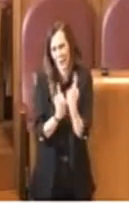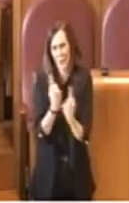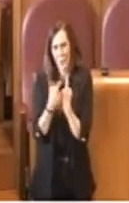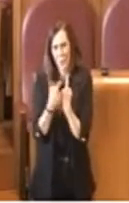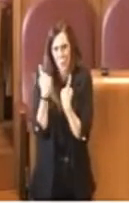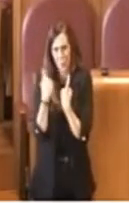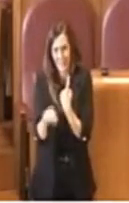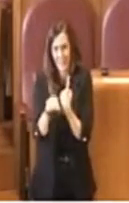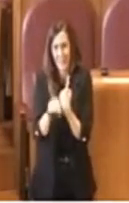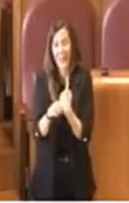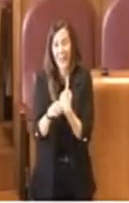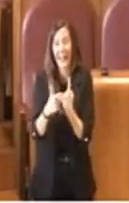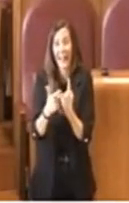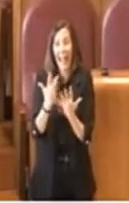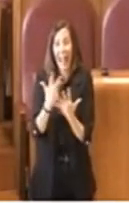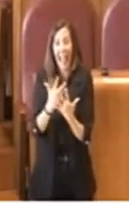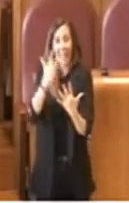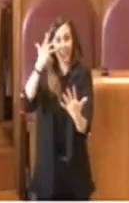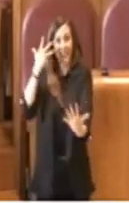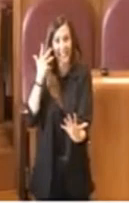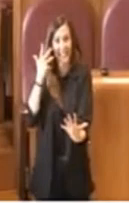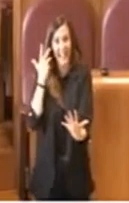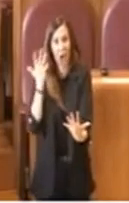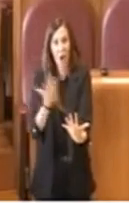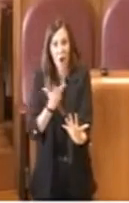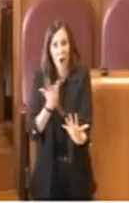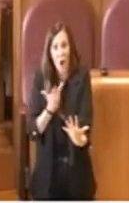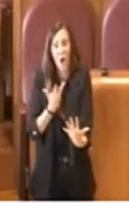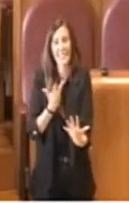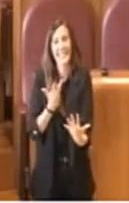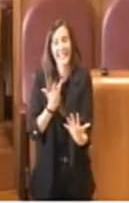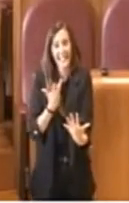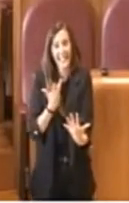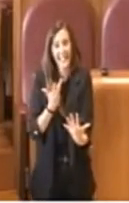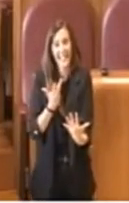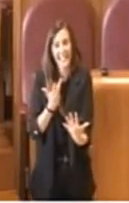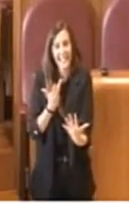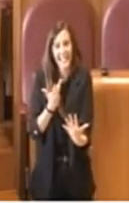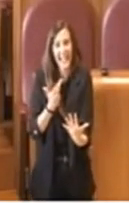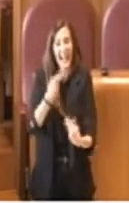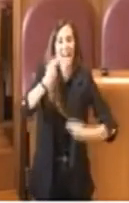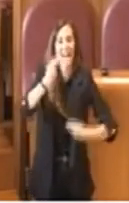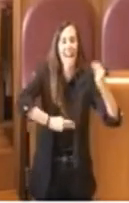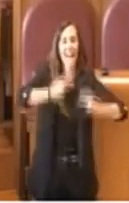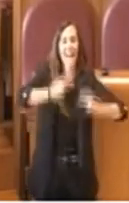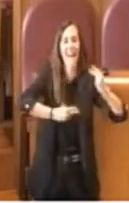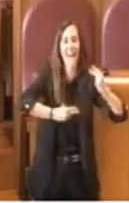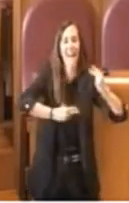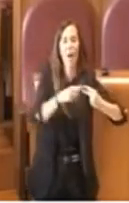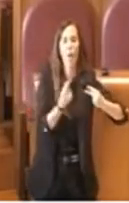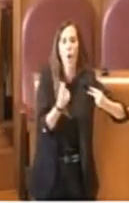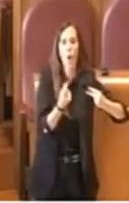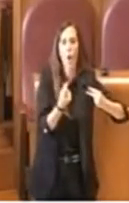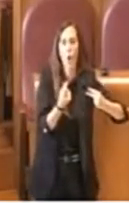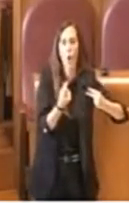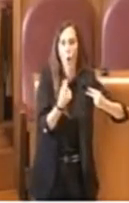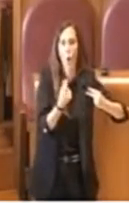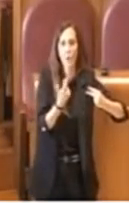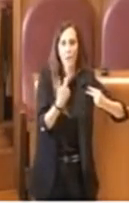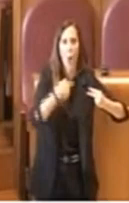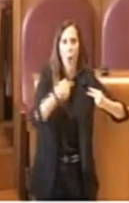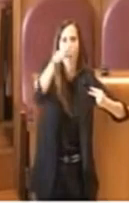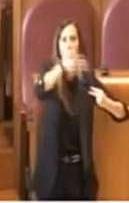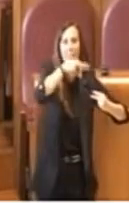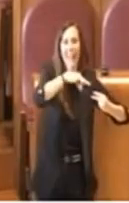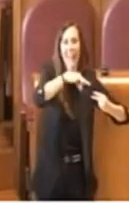ovvero è stato evidenziato come c'è sempre stato un enorme divario tra il calcolo dei costi per le utenze singole e le